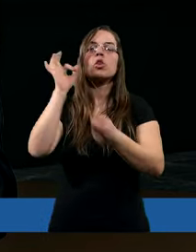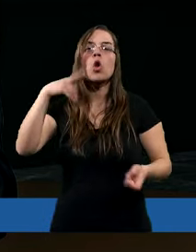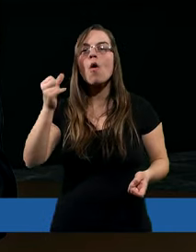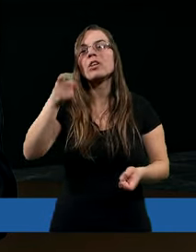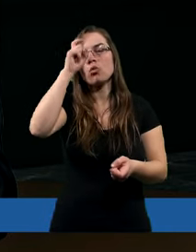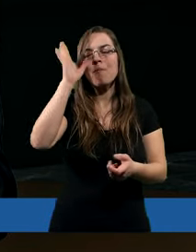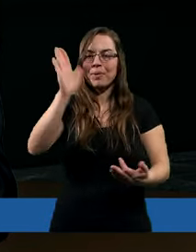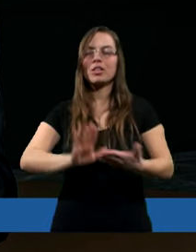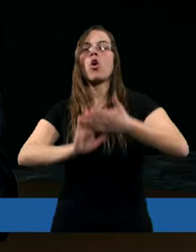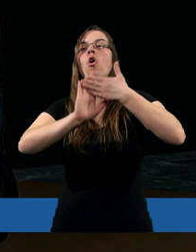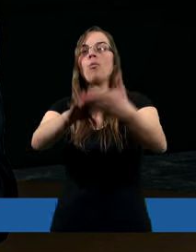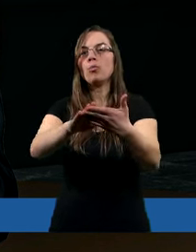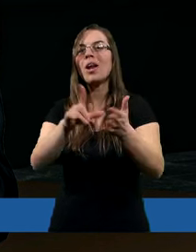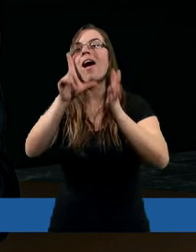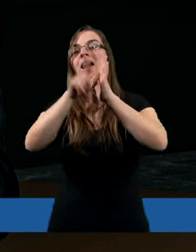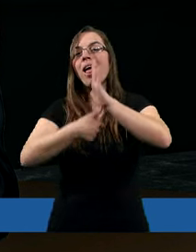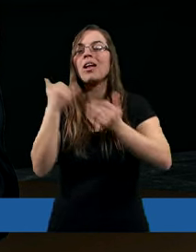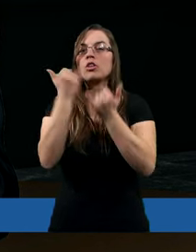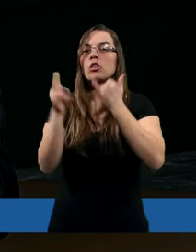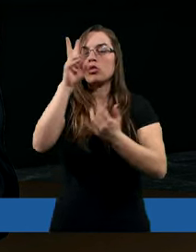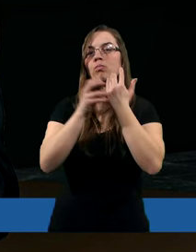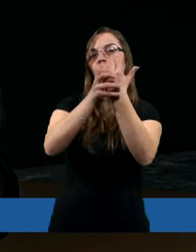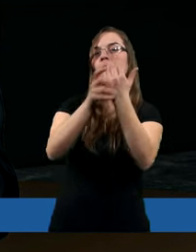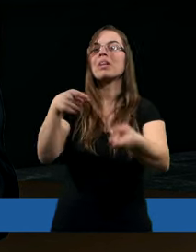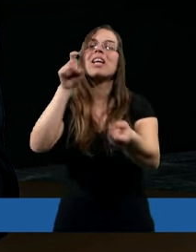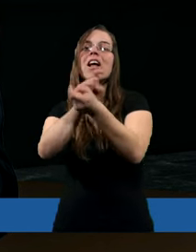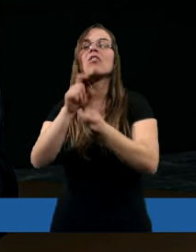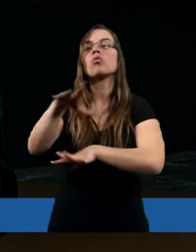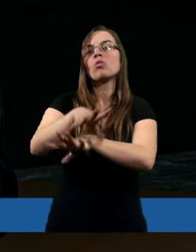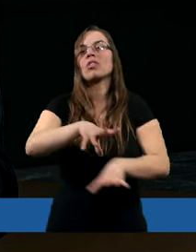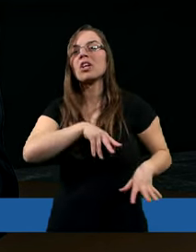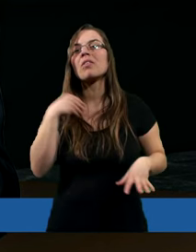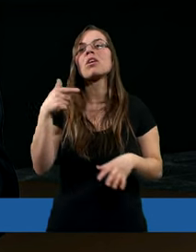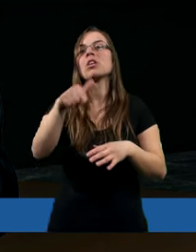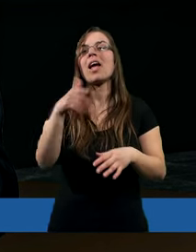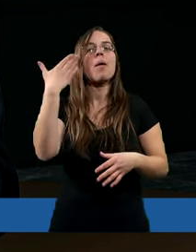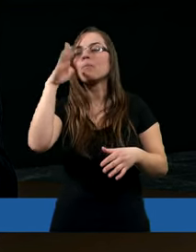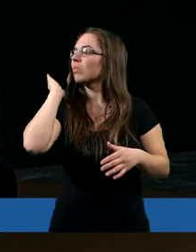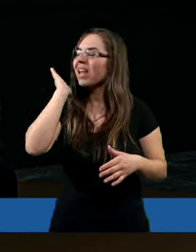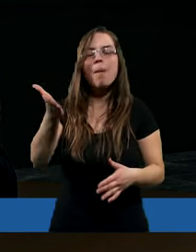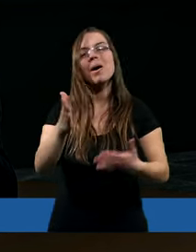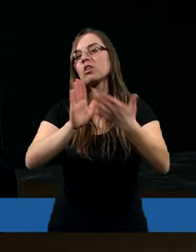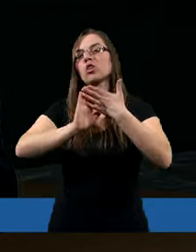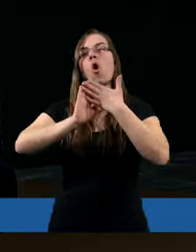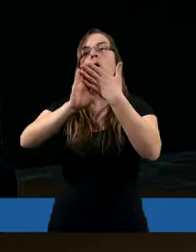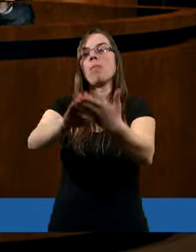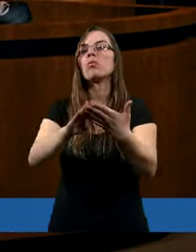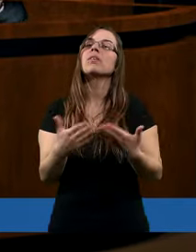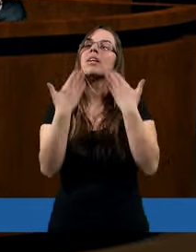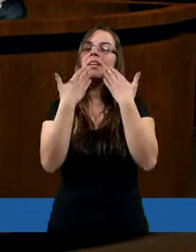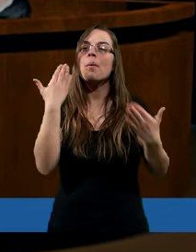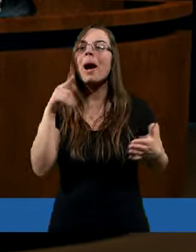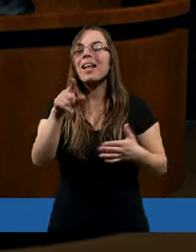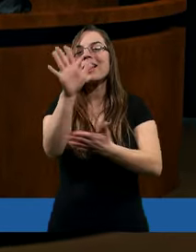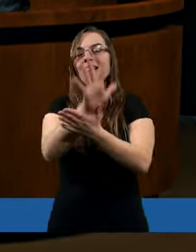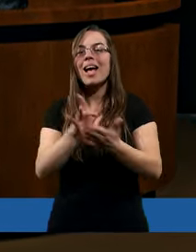Człowieczemu, będzie odpuszczone. Lecz kto by bluźnił przeciwko Duchowi Świętemu, temu nie będzie odpuszczone. Dziękuję,